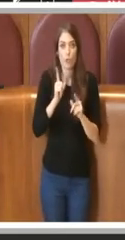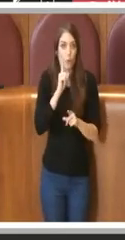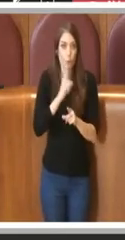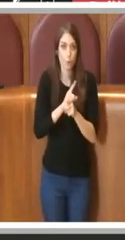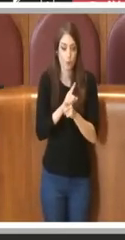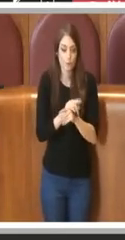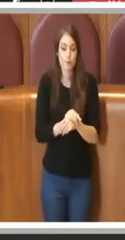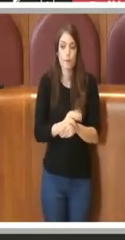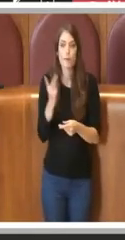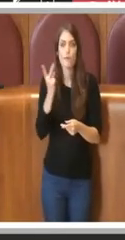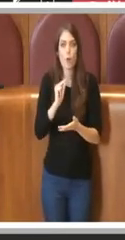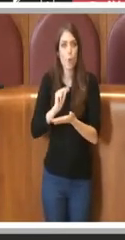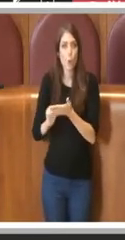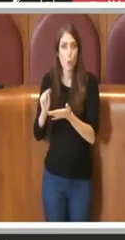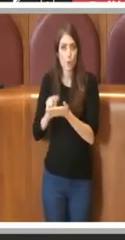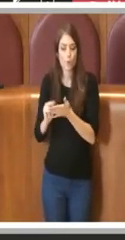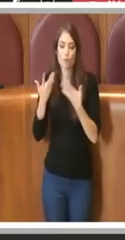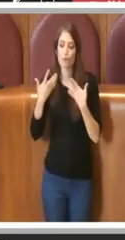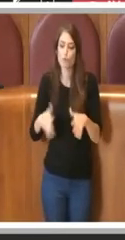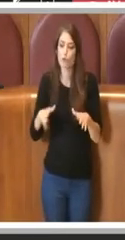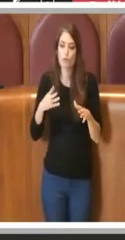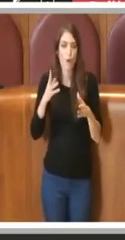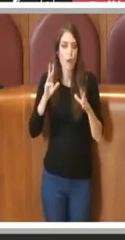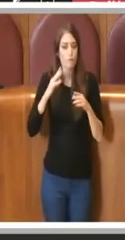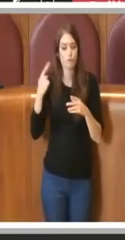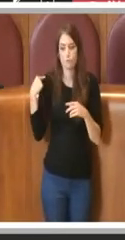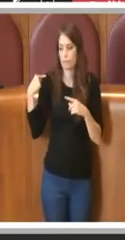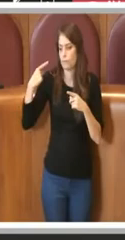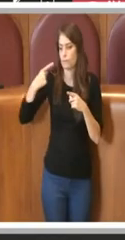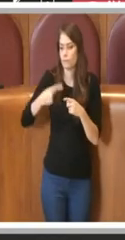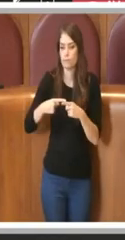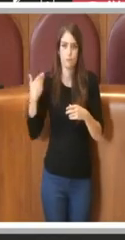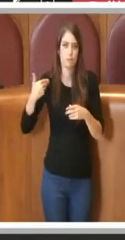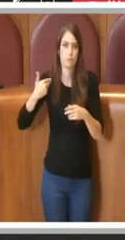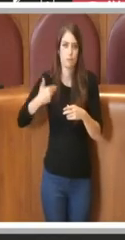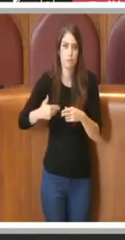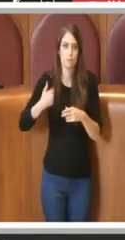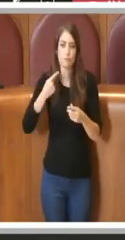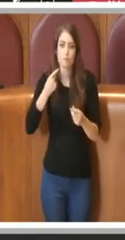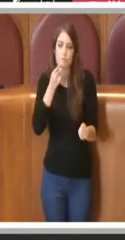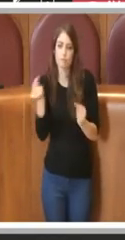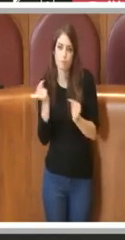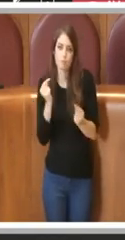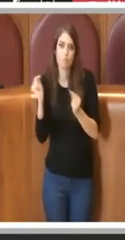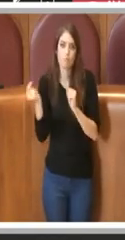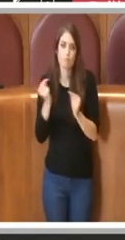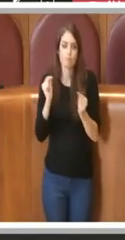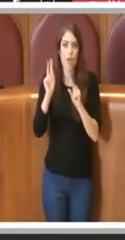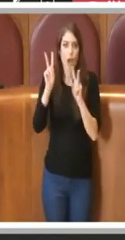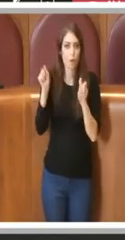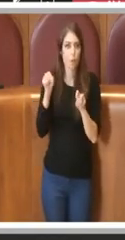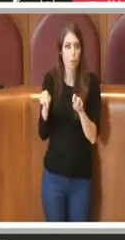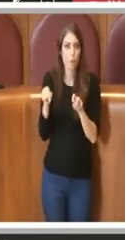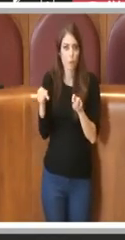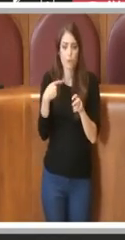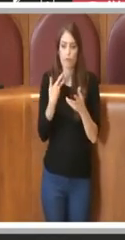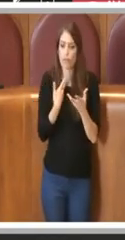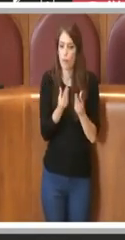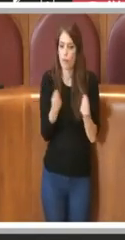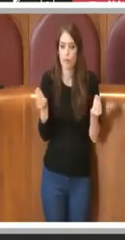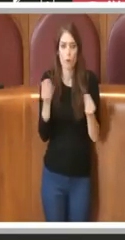è da tempo che stanno sull'argomento, è chiaro che ci sono tante cose da fare, io ricordo che il